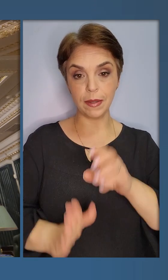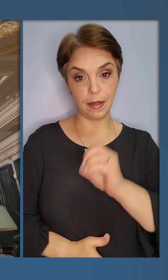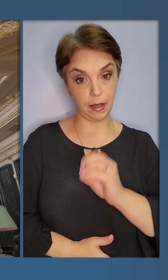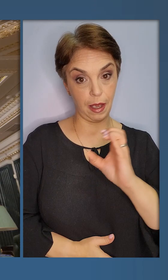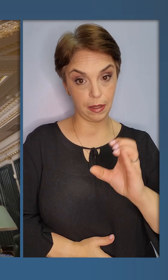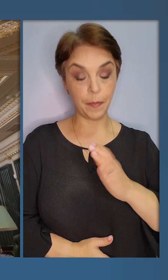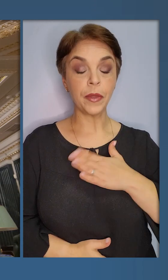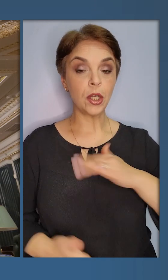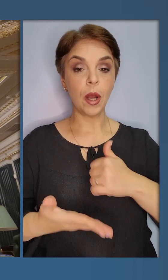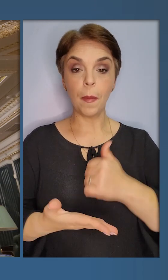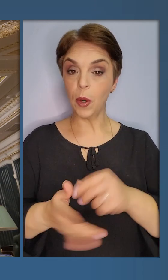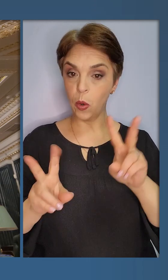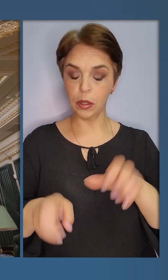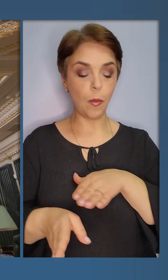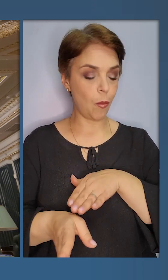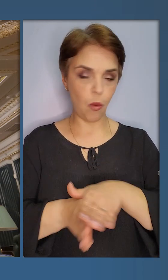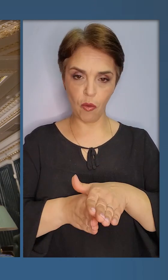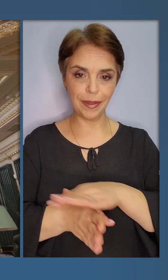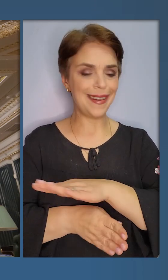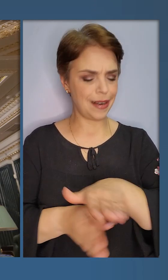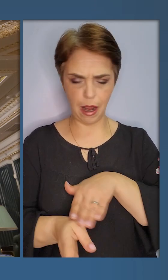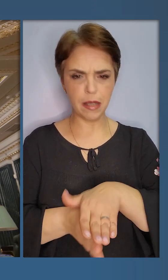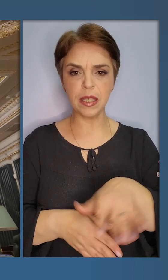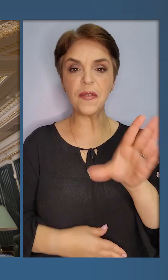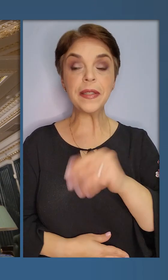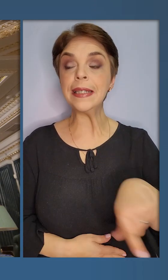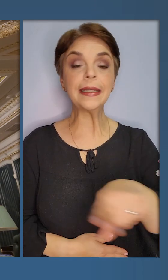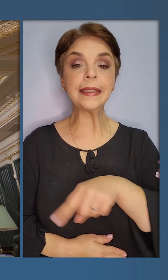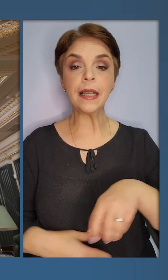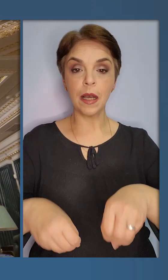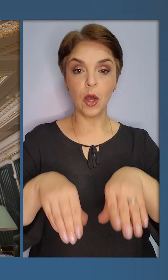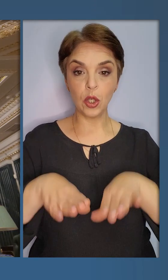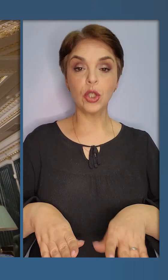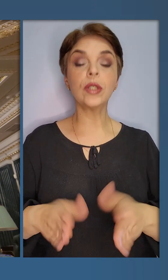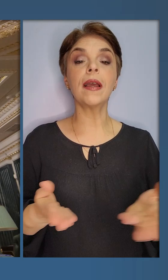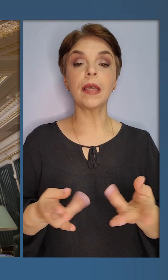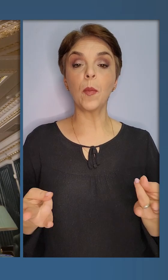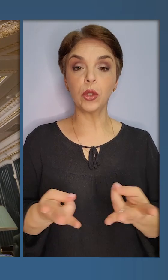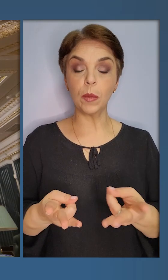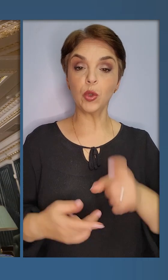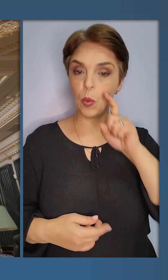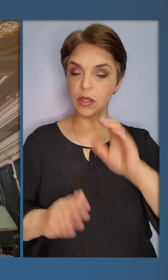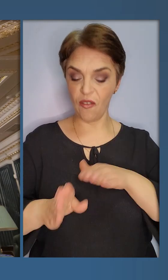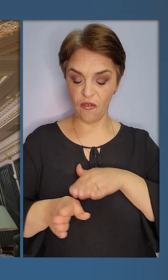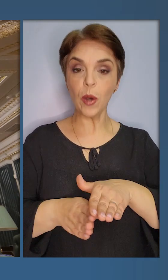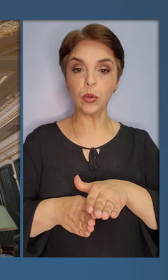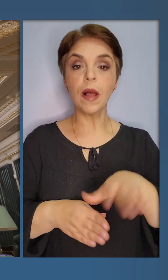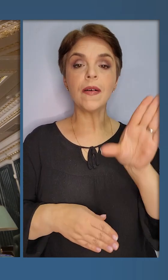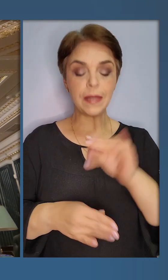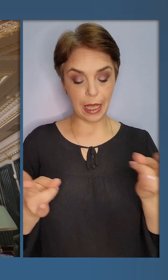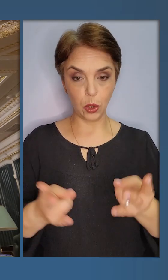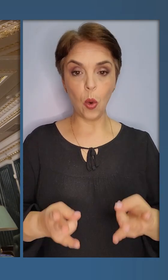ЄС. Наш пріоритет – повна реалізація усіх тих рішень, які потрібні, щоб Україна виконала